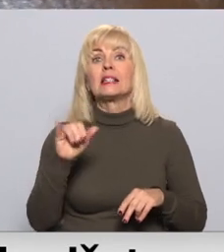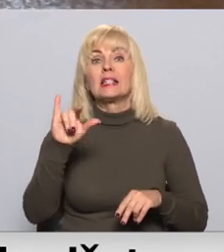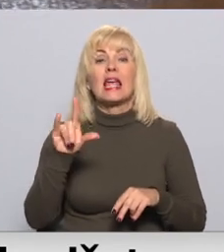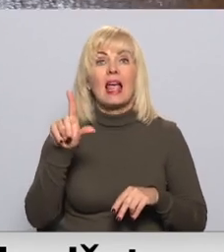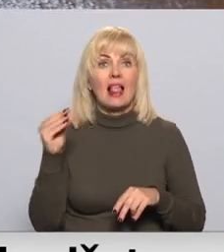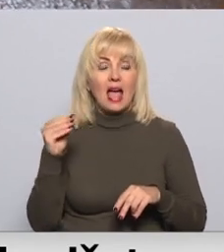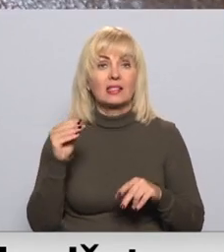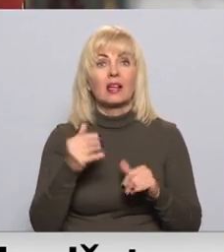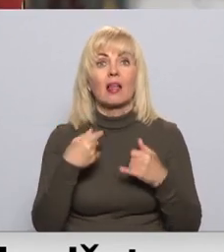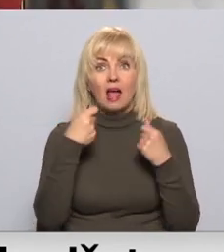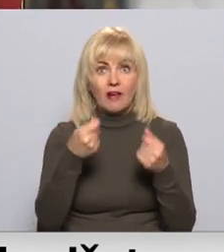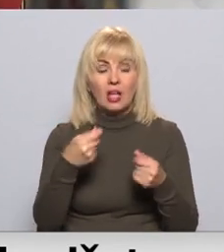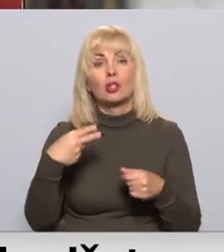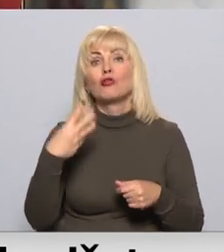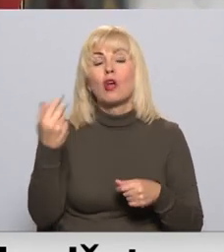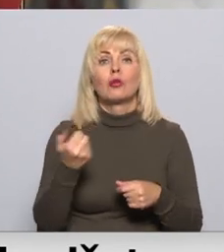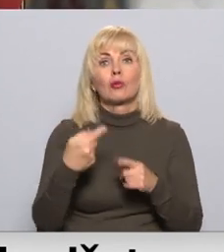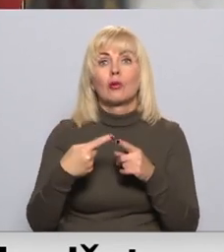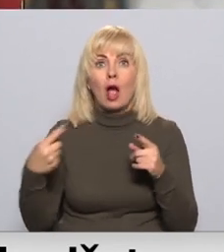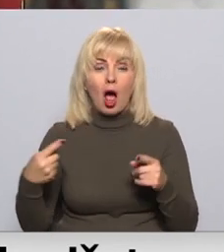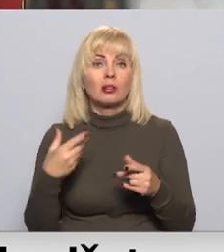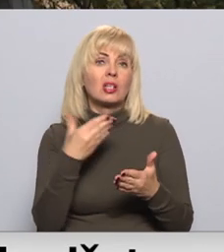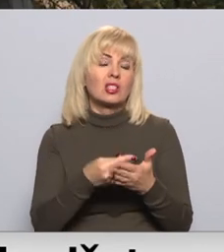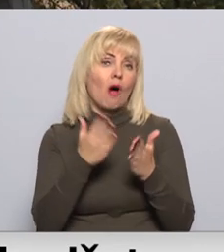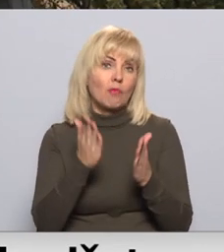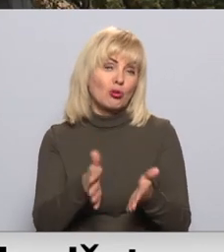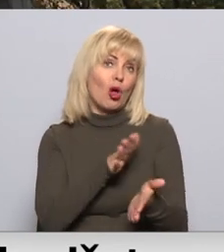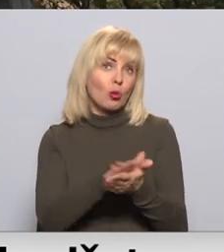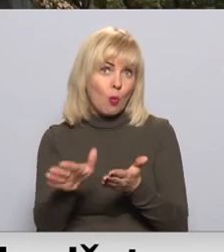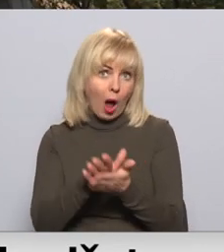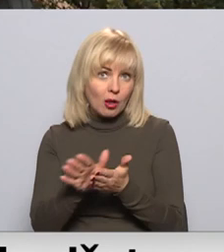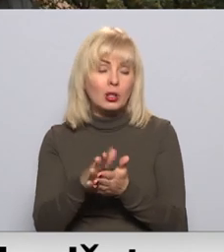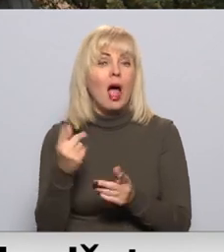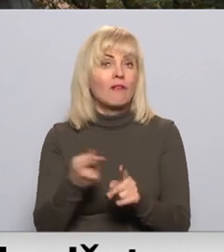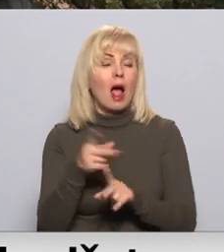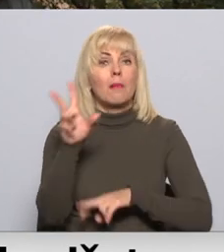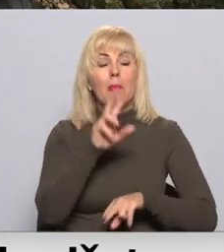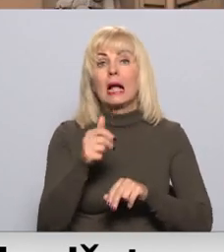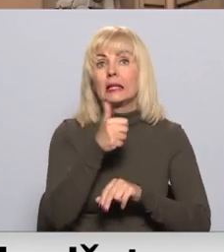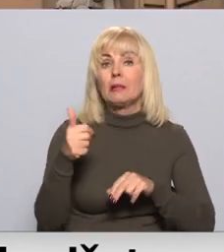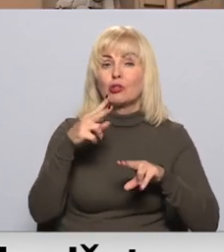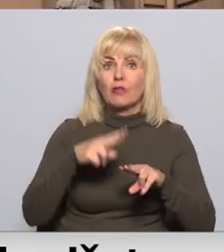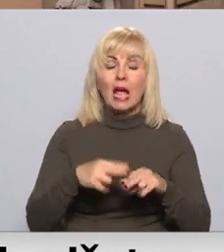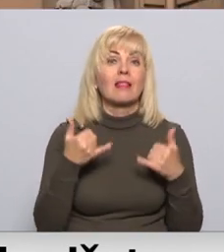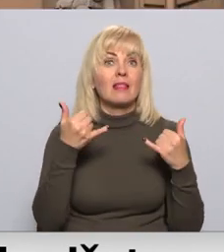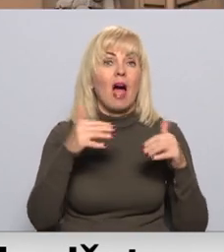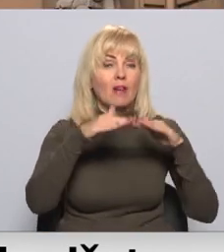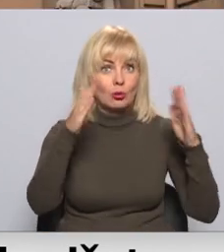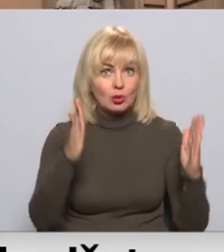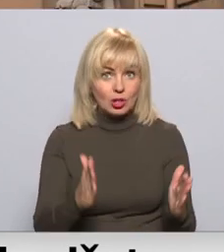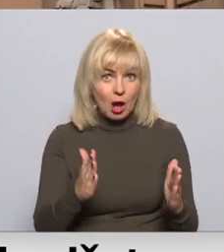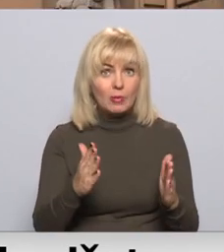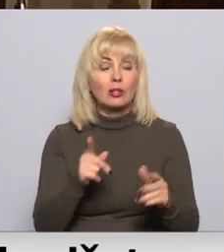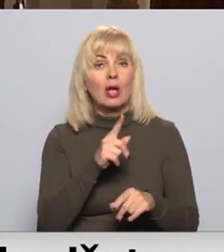dāvātais 24 gadu garumā savu mūžu nokalpojis un tam vēl tikšot meklēt īpaša vieta dāvanu skapī. Es